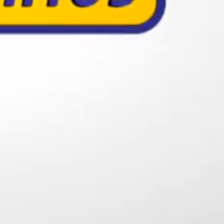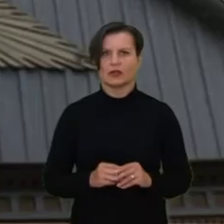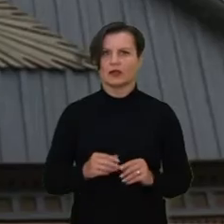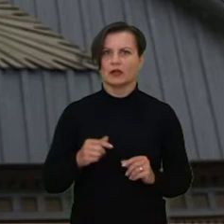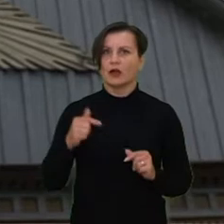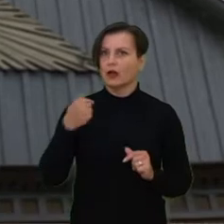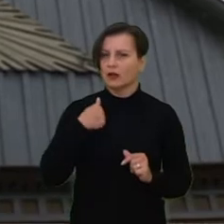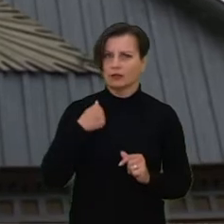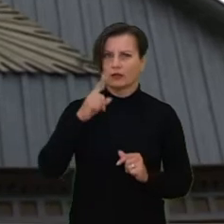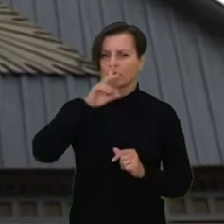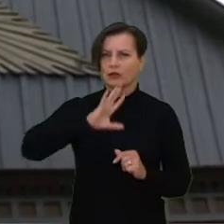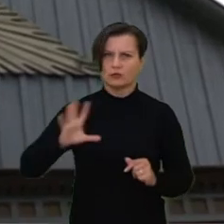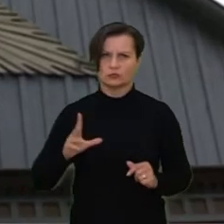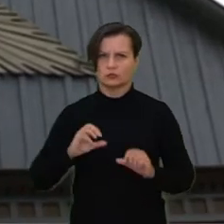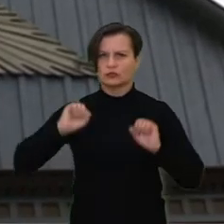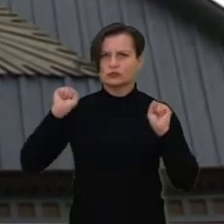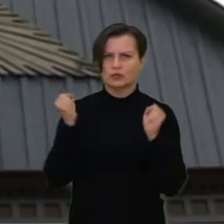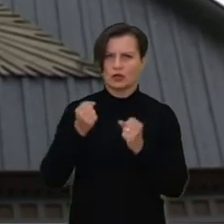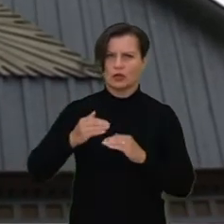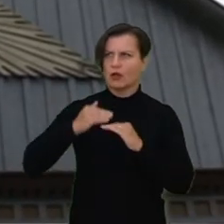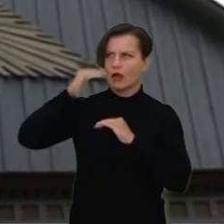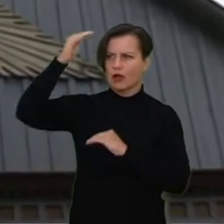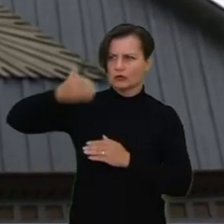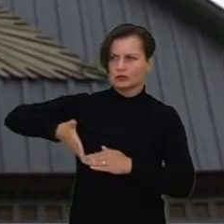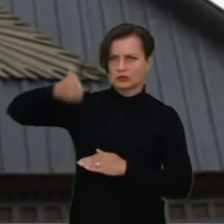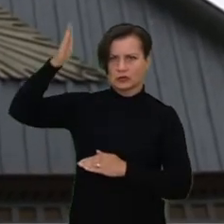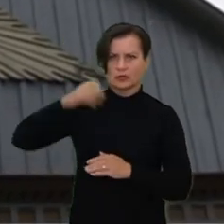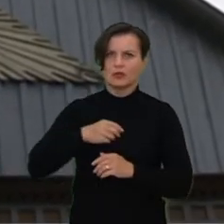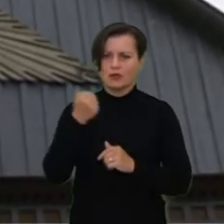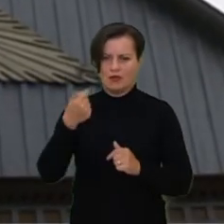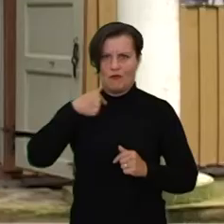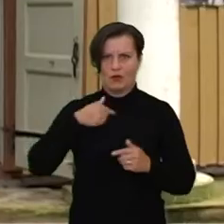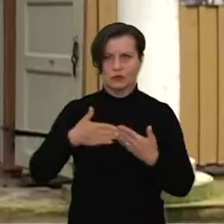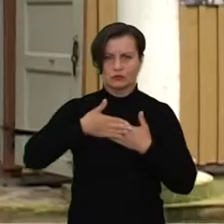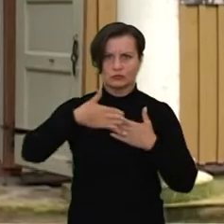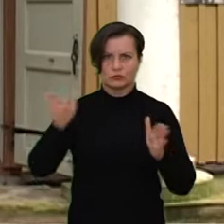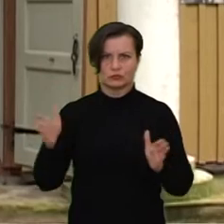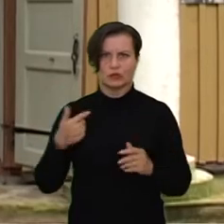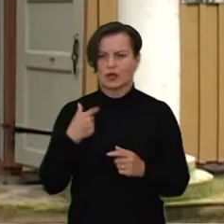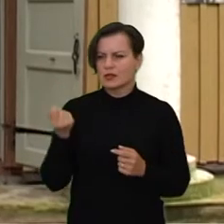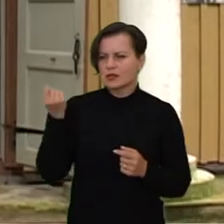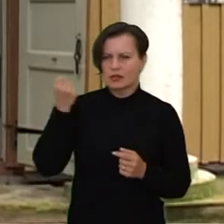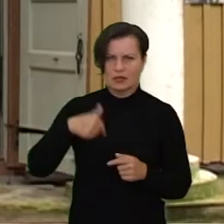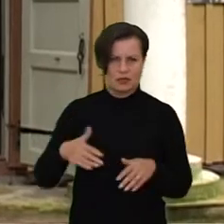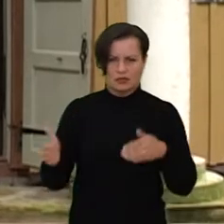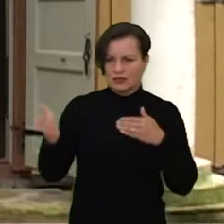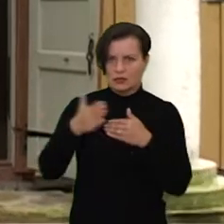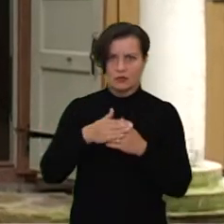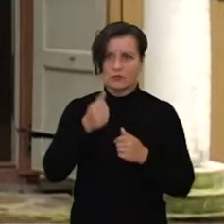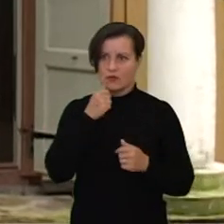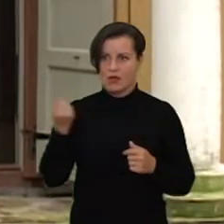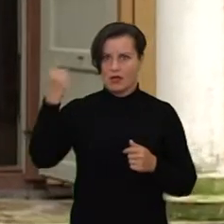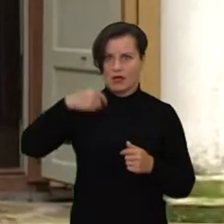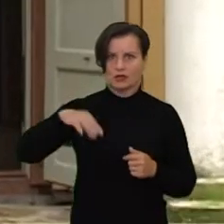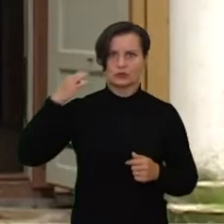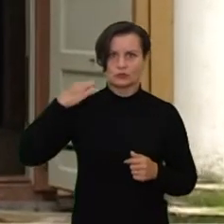Tik kad aš niekada nebūčiau šalta aukštą sieną, kad būčiau duris. Tegul aš niekad, niekad neužsidarysiu